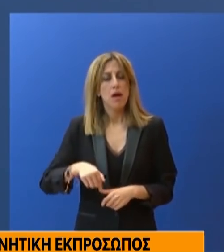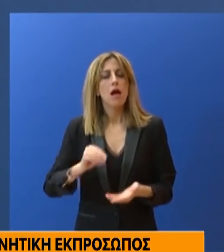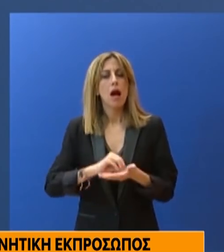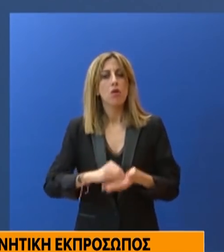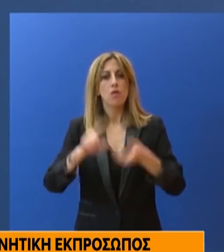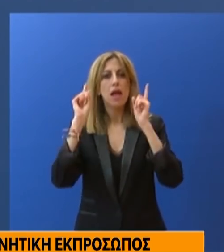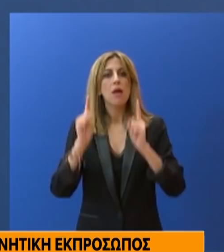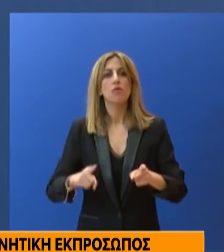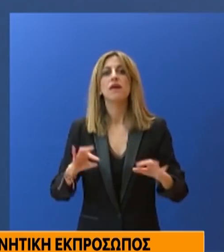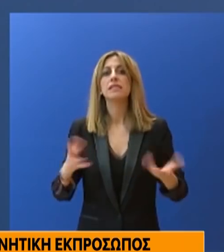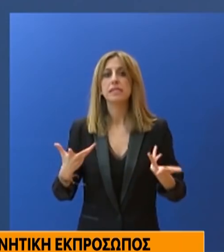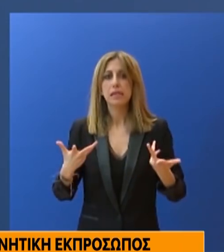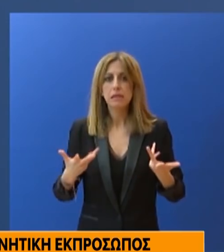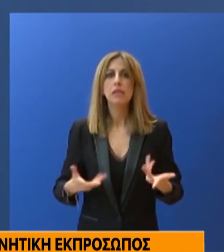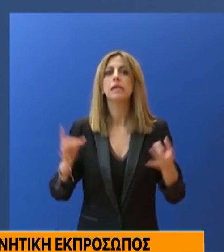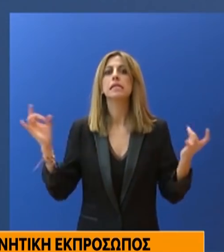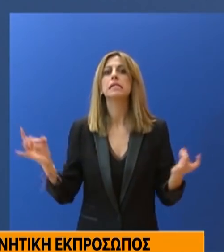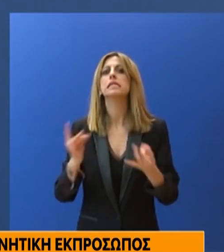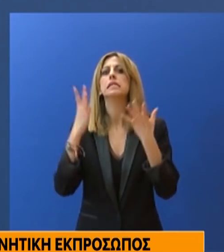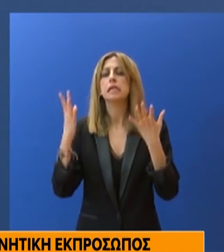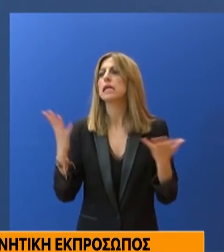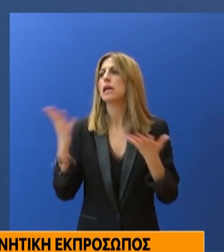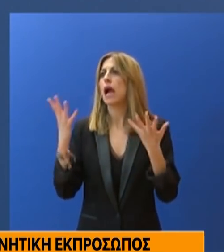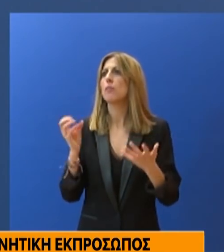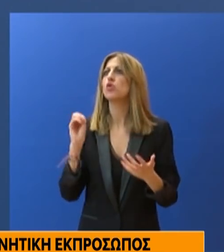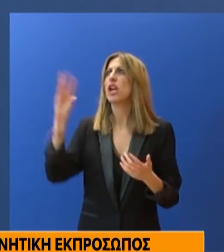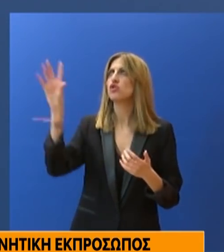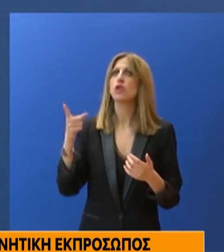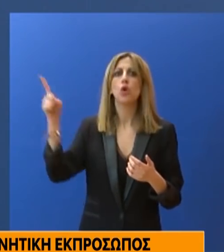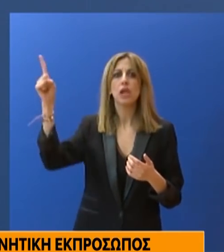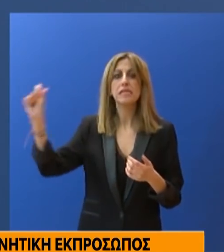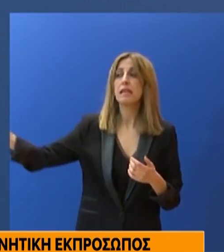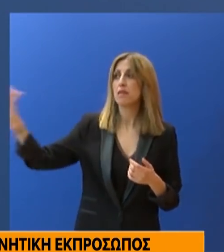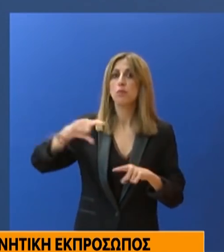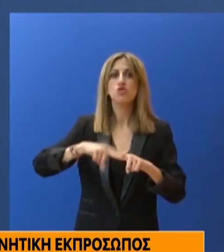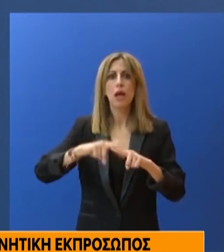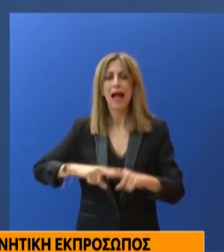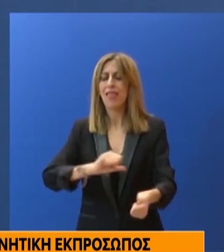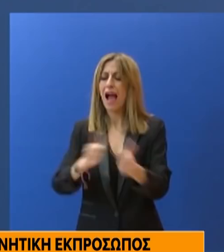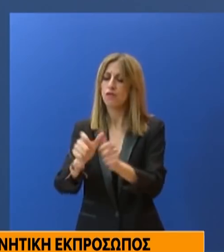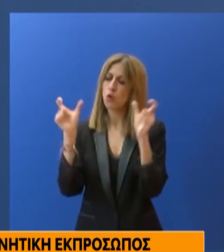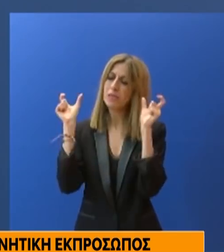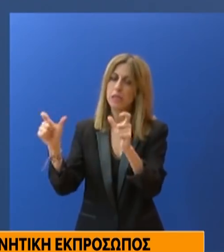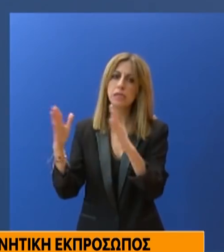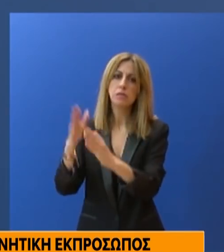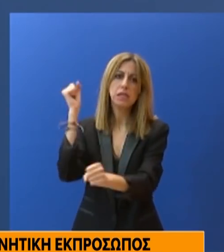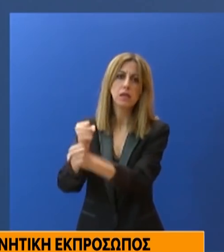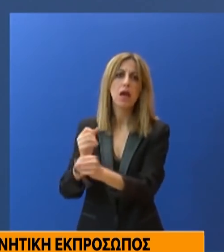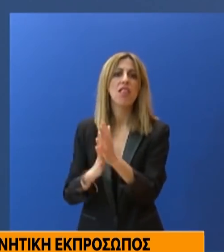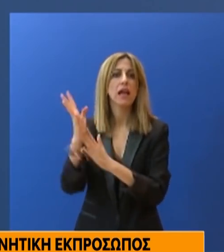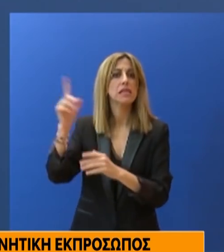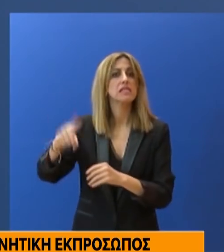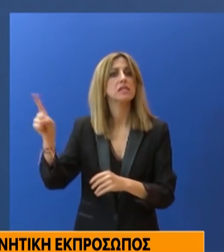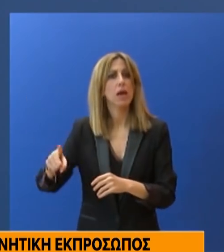στην ελληνική επικράτεια τίθεται σε υποχρεωτικό κατοίκον περιορισμό για 14 ημέρες. Προβλέπεται μάλιστα